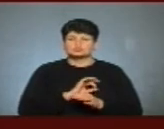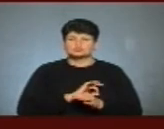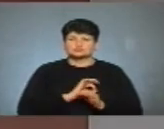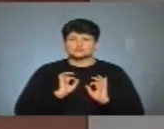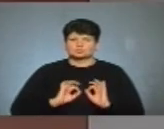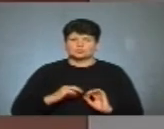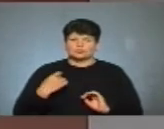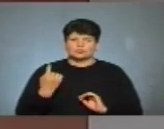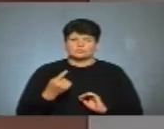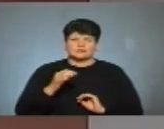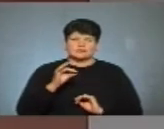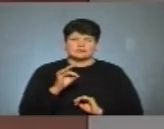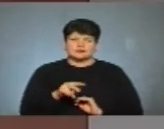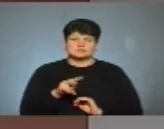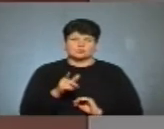Гурецька.